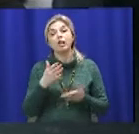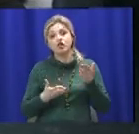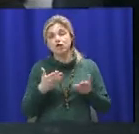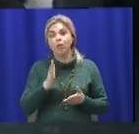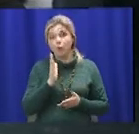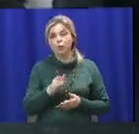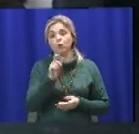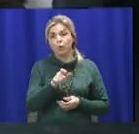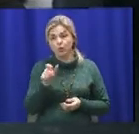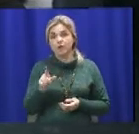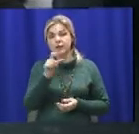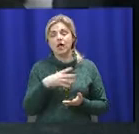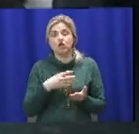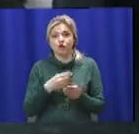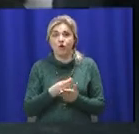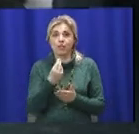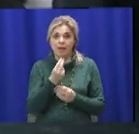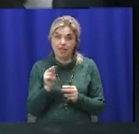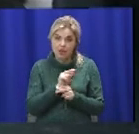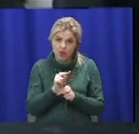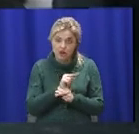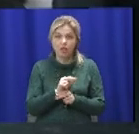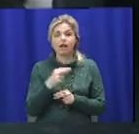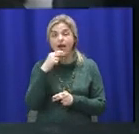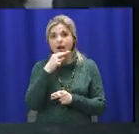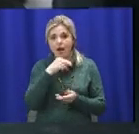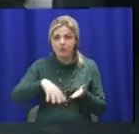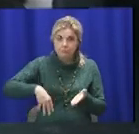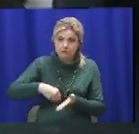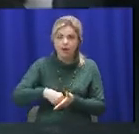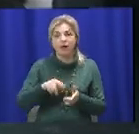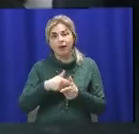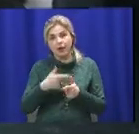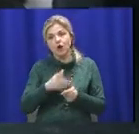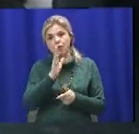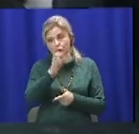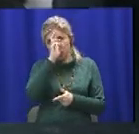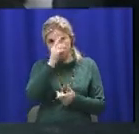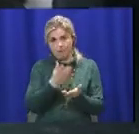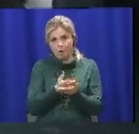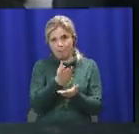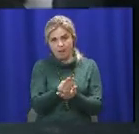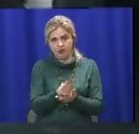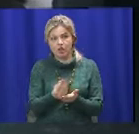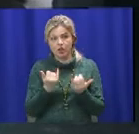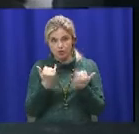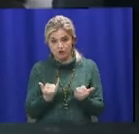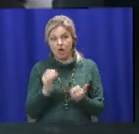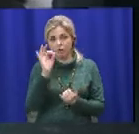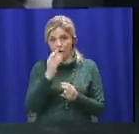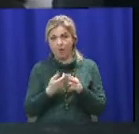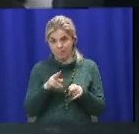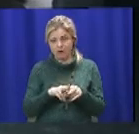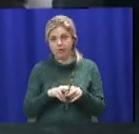пацієнти за свої кошти лікуватись і платити за медикаменти, чи, можливо, це буде оплачувати держава? Ми зараз про це скажемо. Да,